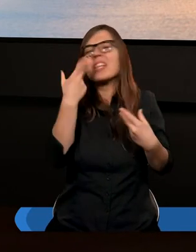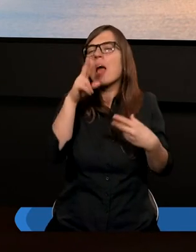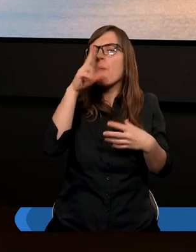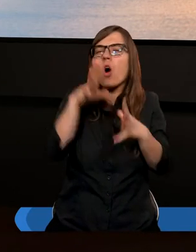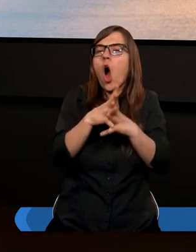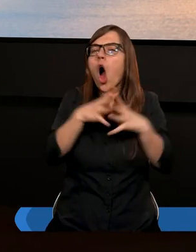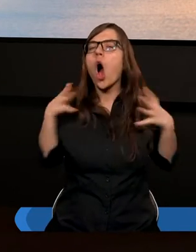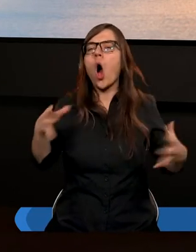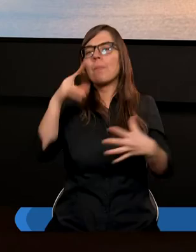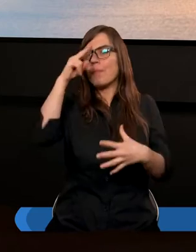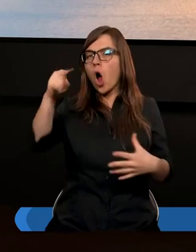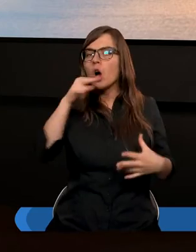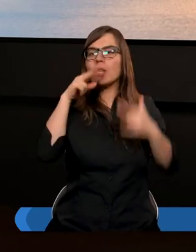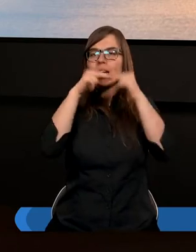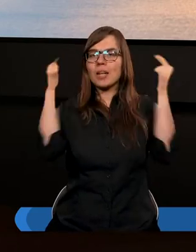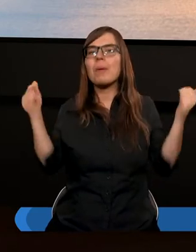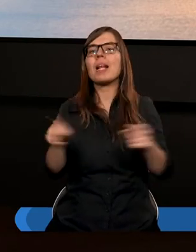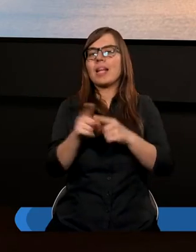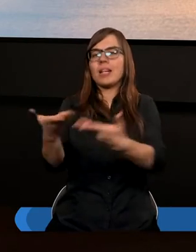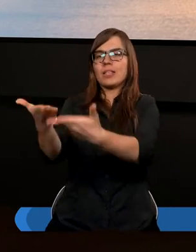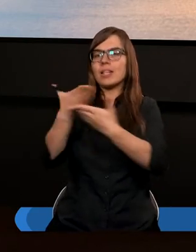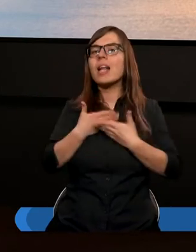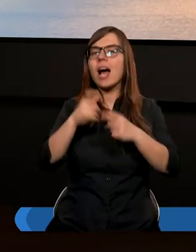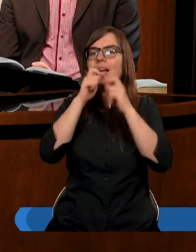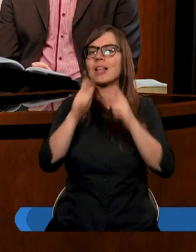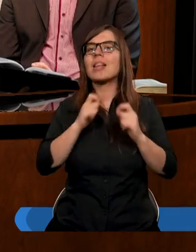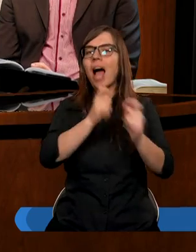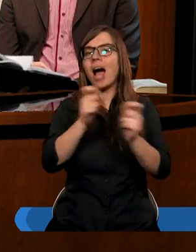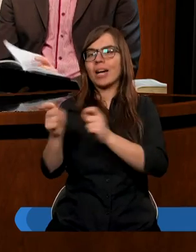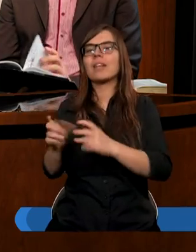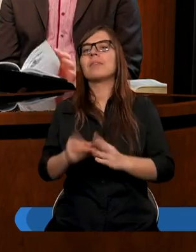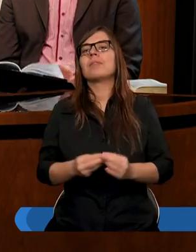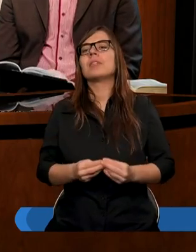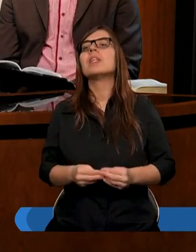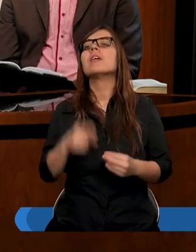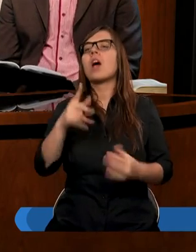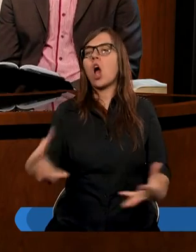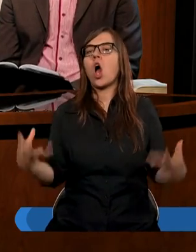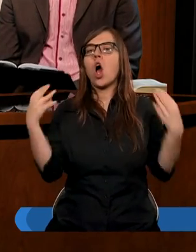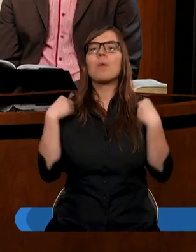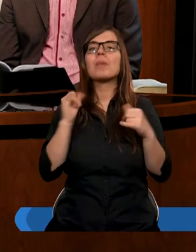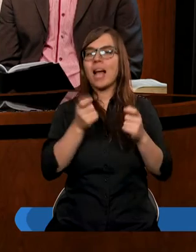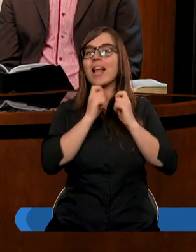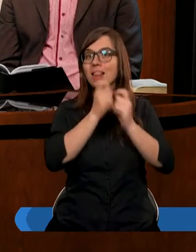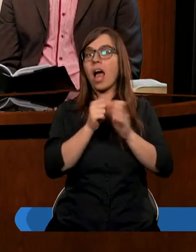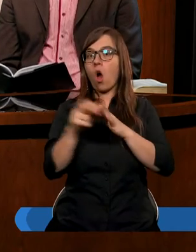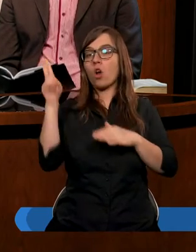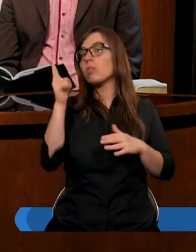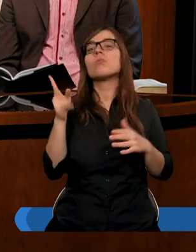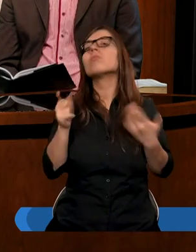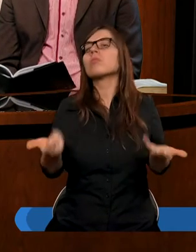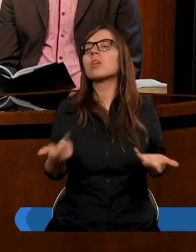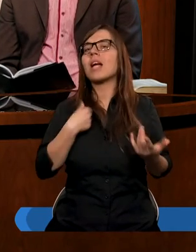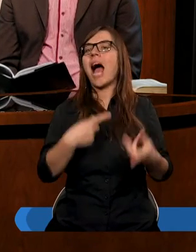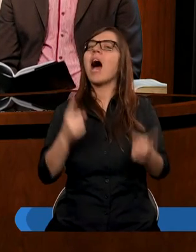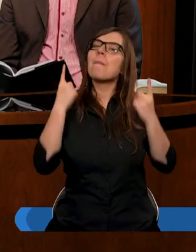miłości Ojciec niebieski daje dary. Kiedy ja otrzymuję jakiś dar od kogoś, to zawsze